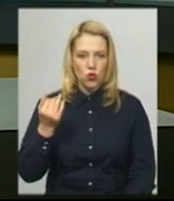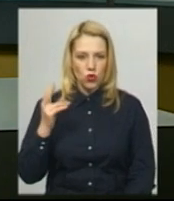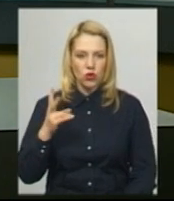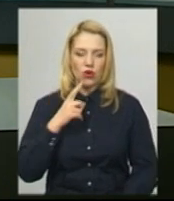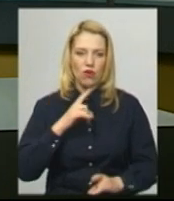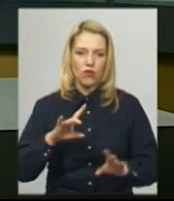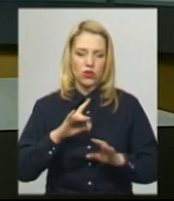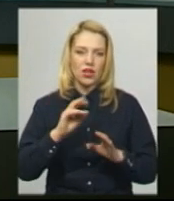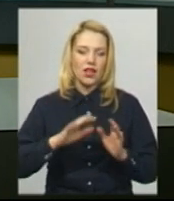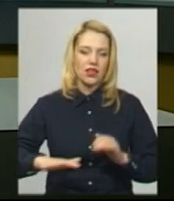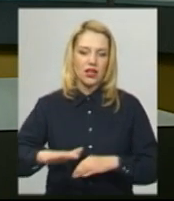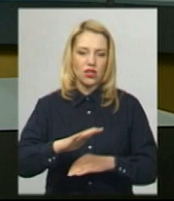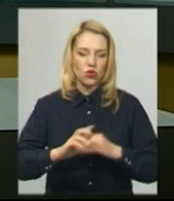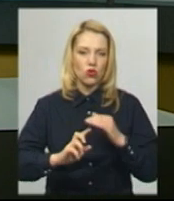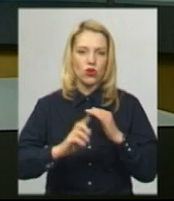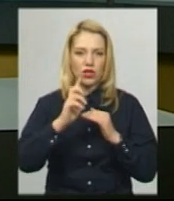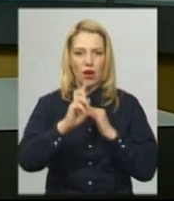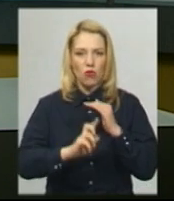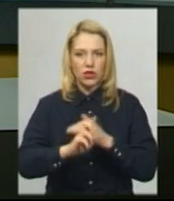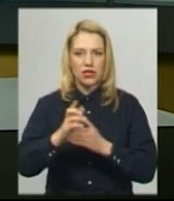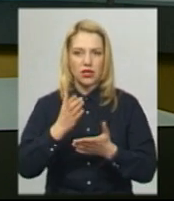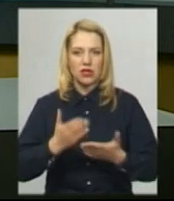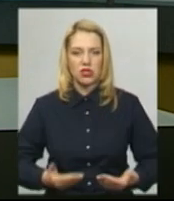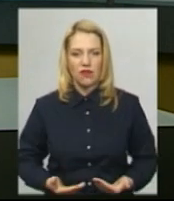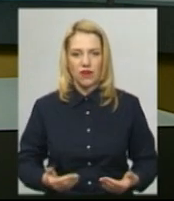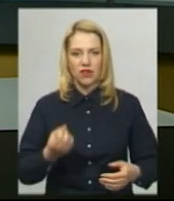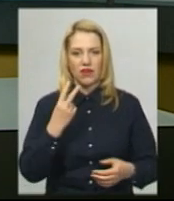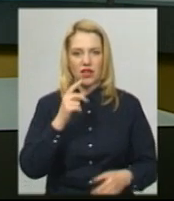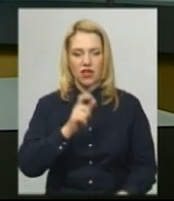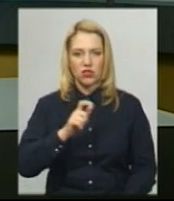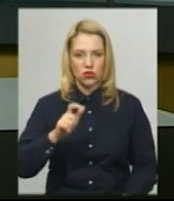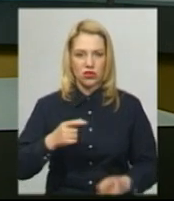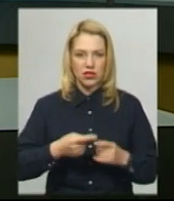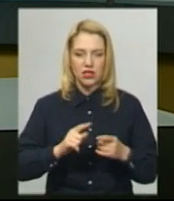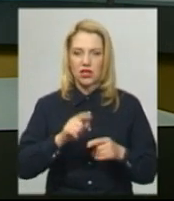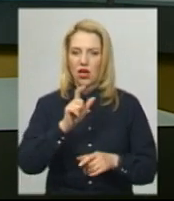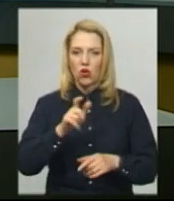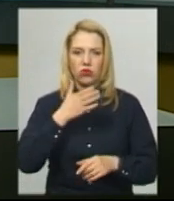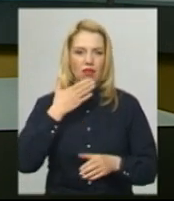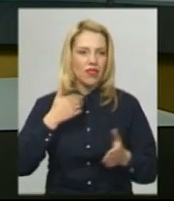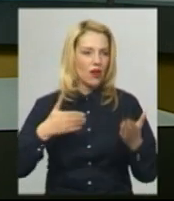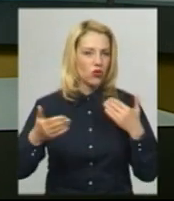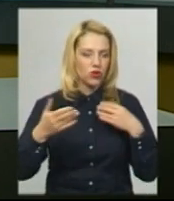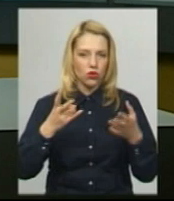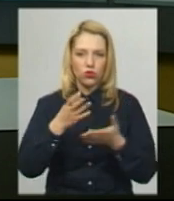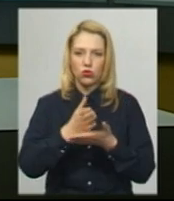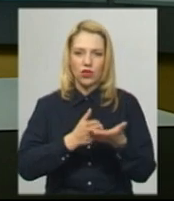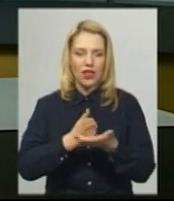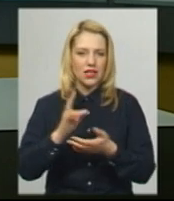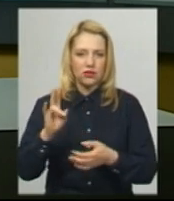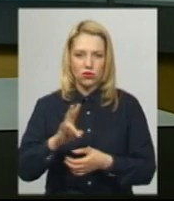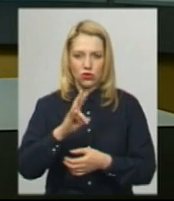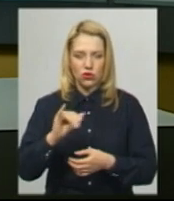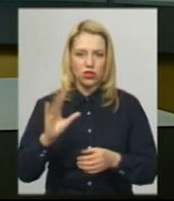монастиря загалом проживає 12 осіб. За його словами, монахи ні з ким не контактують та служби не проводять. Усі